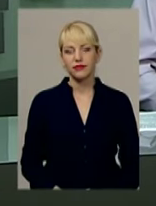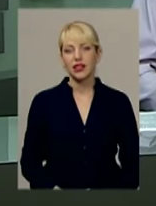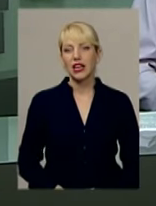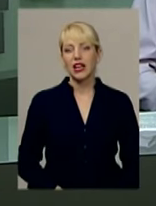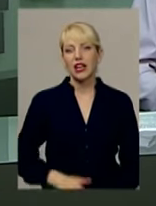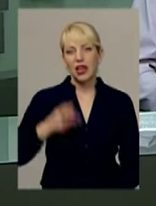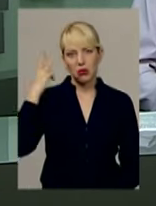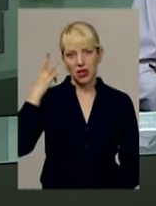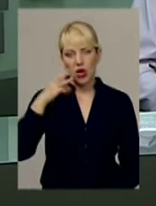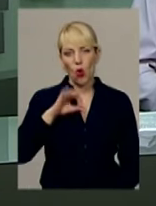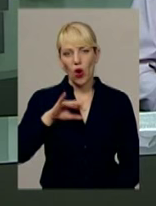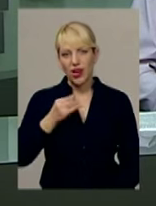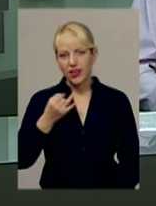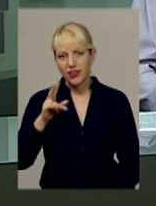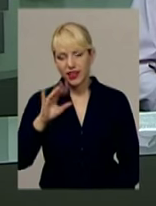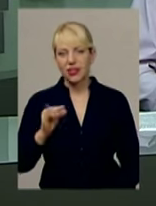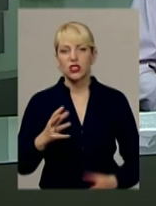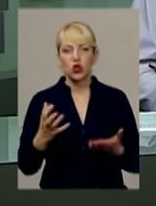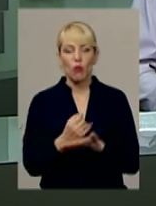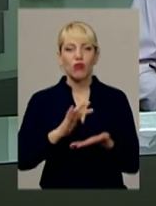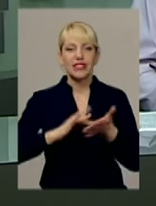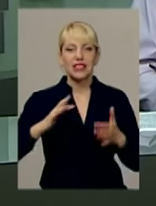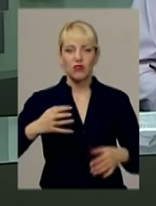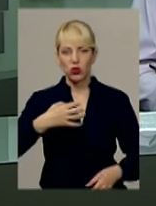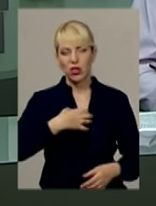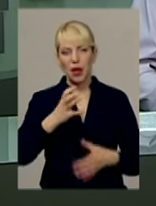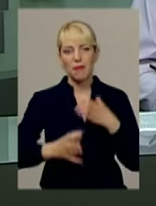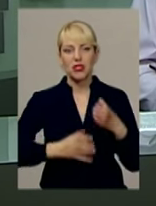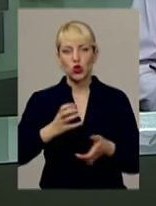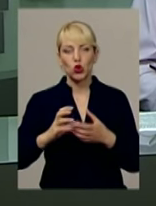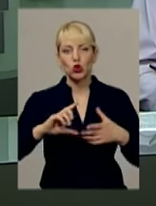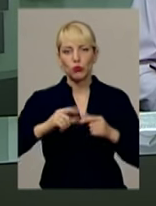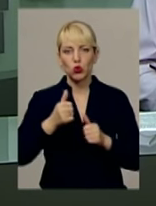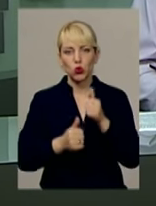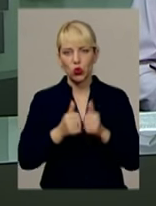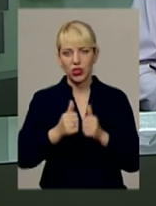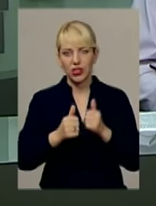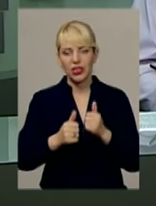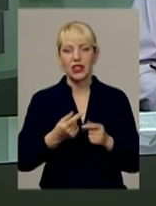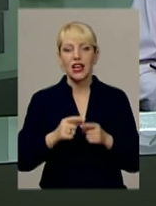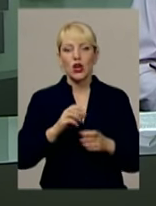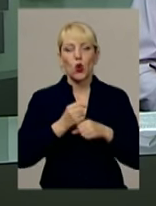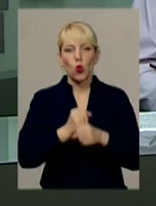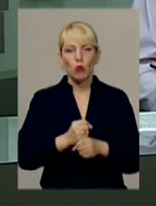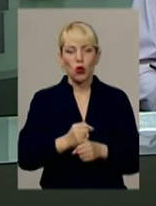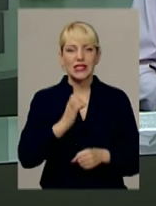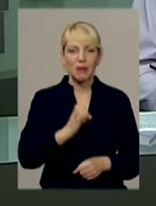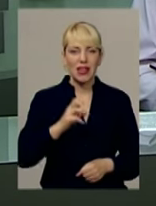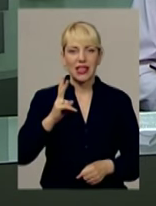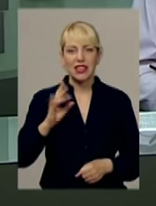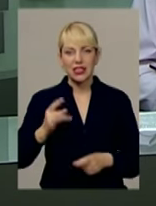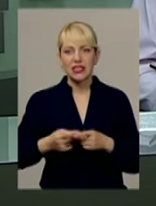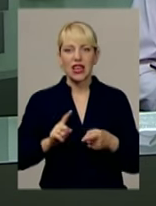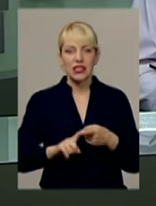Хмельничанин Павло Олійник здобув срібну нагороду на міжнародному турнірі звільної боротьби кубок Степана Саркісяна. На змаганнях, що